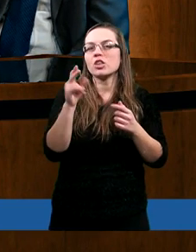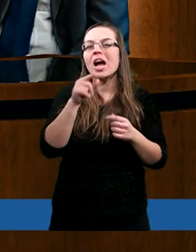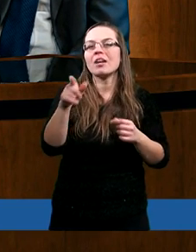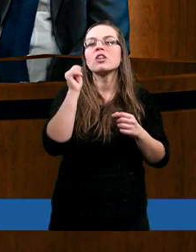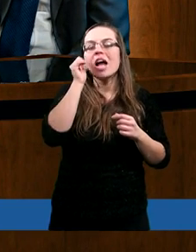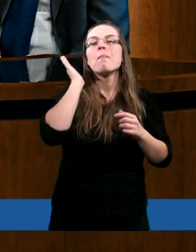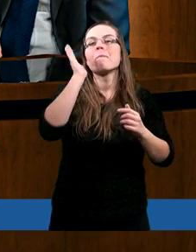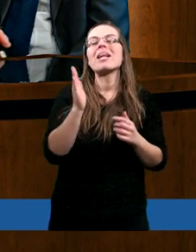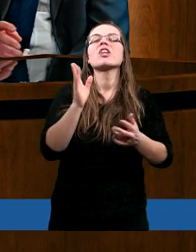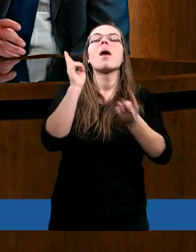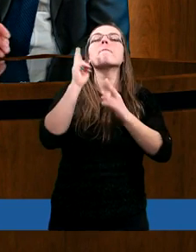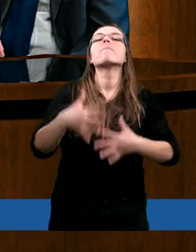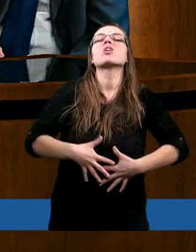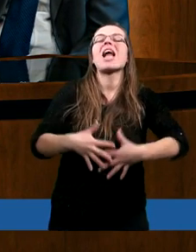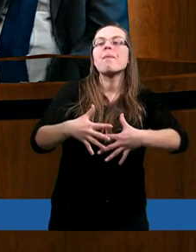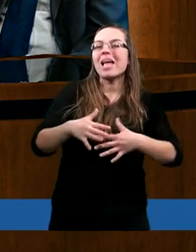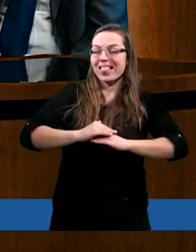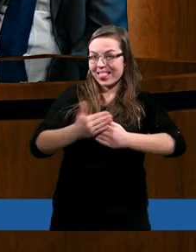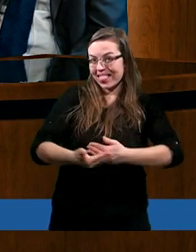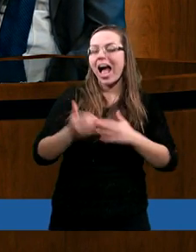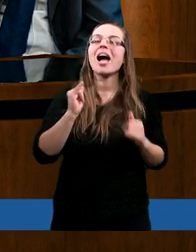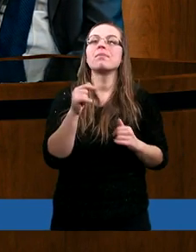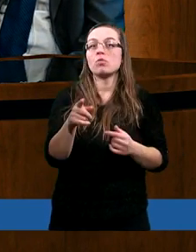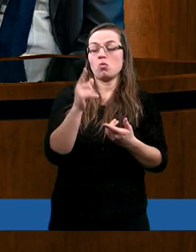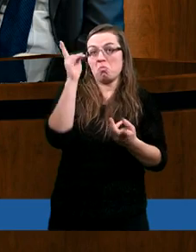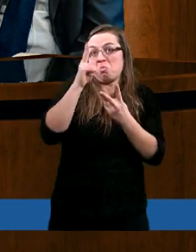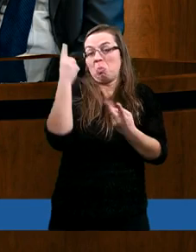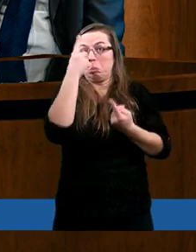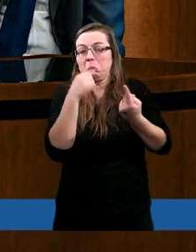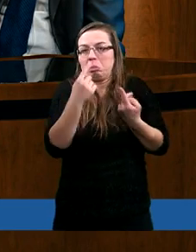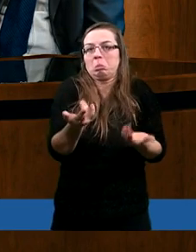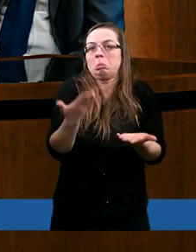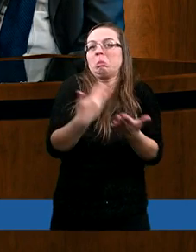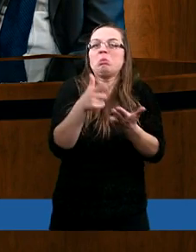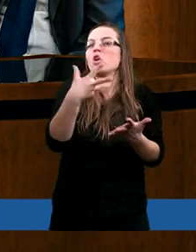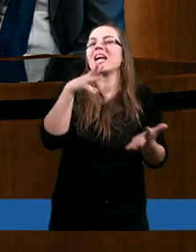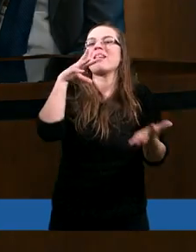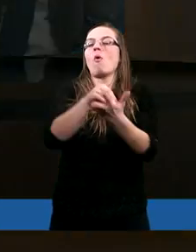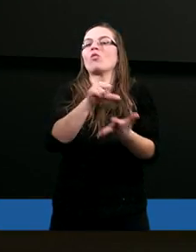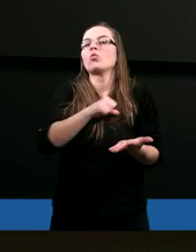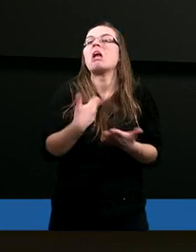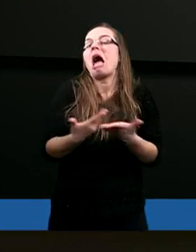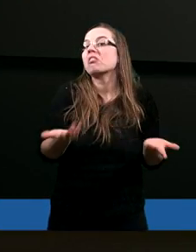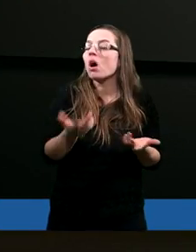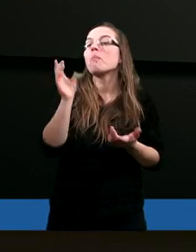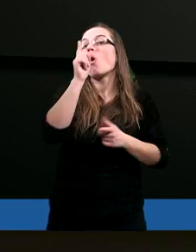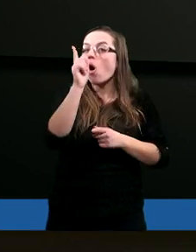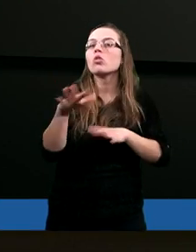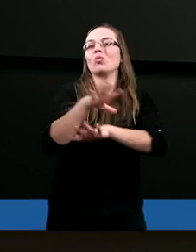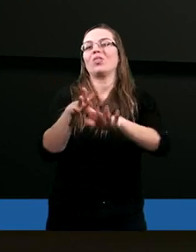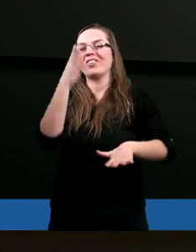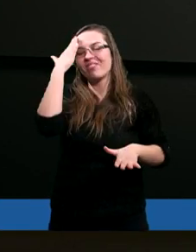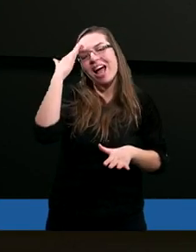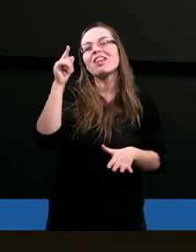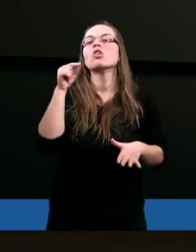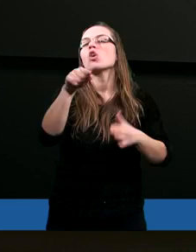będzie brzemienna. Ktoś powie, no to dlaczego się to nie powtórzyło? Bo Duch Święty wiedział,